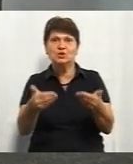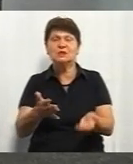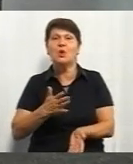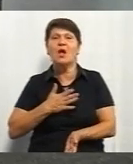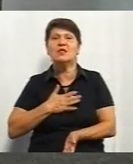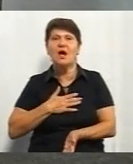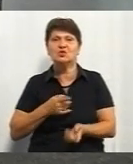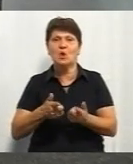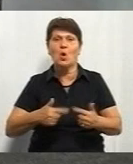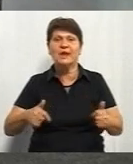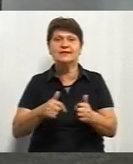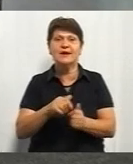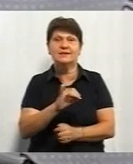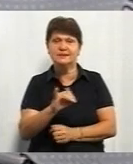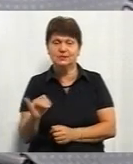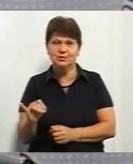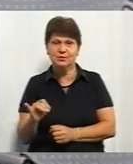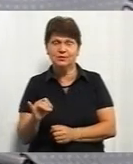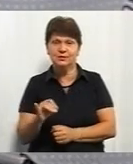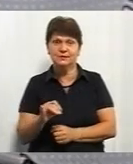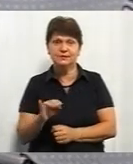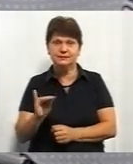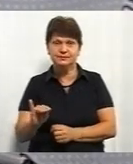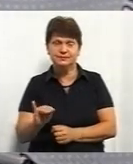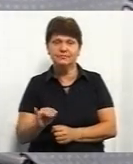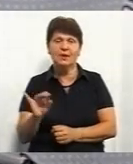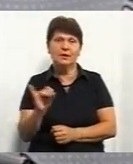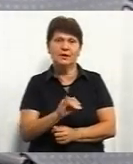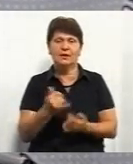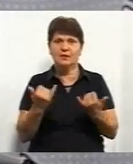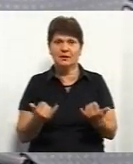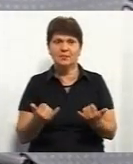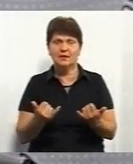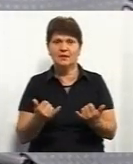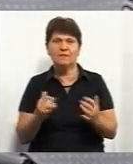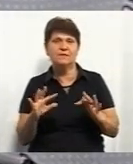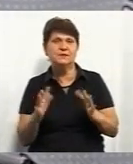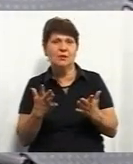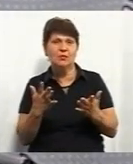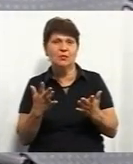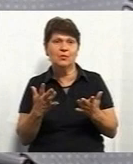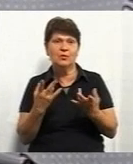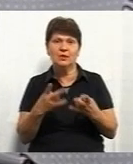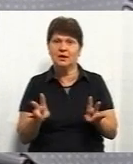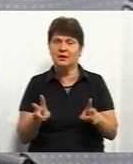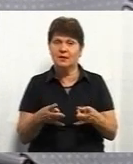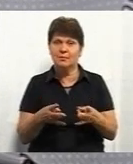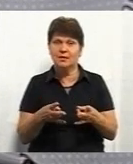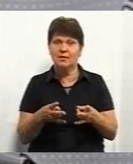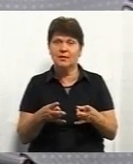організації. І тепер, у всякому разі, не треба